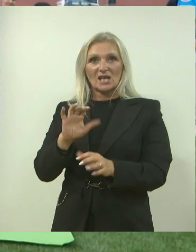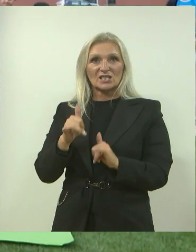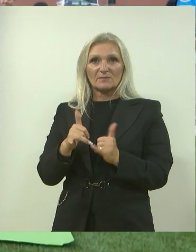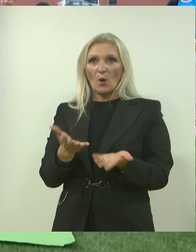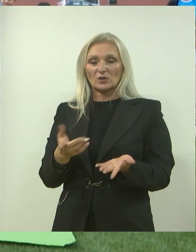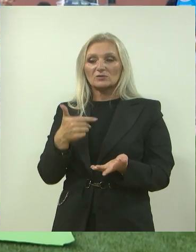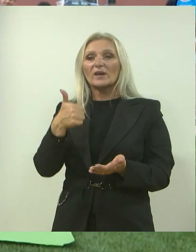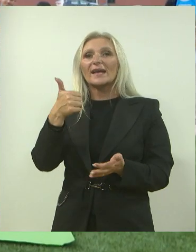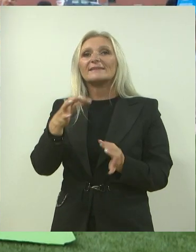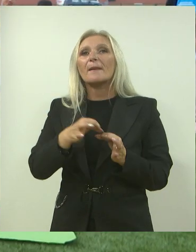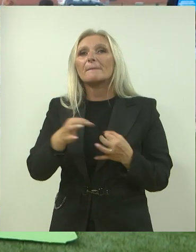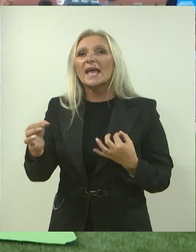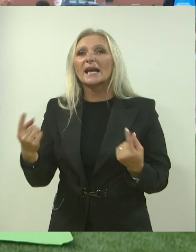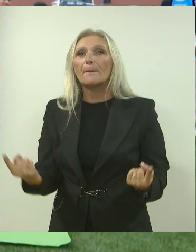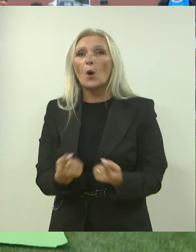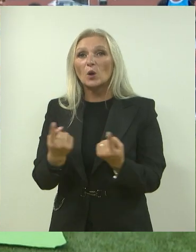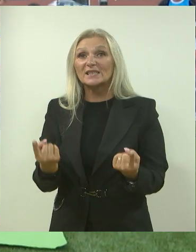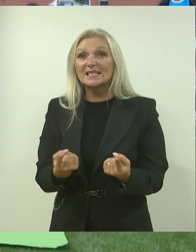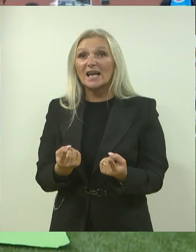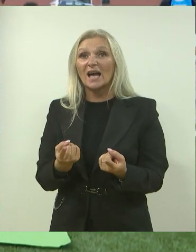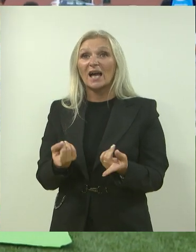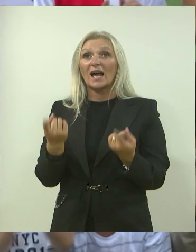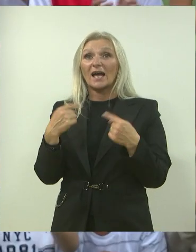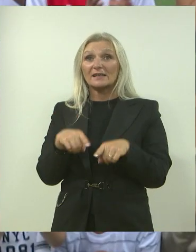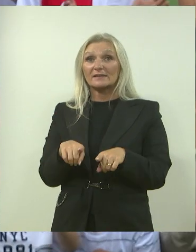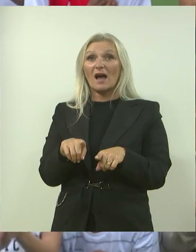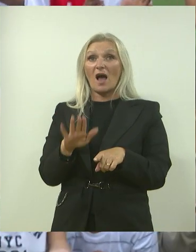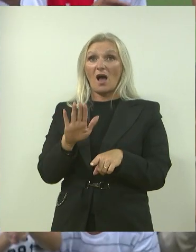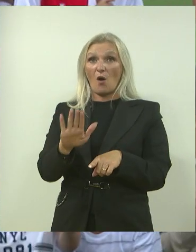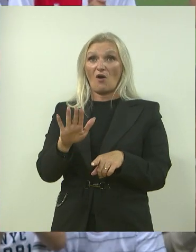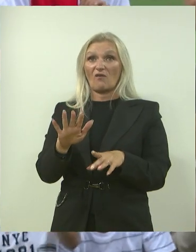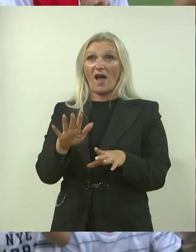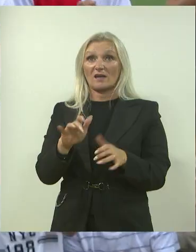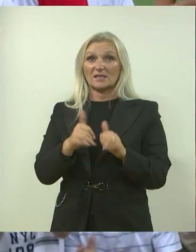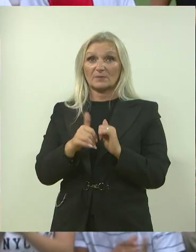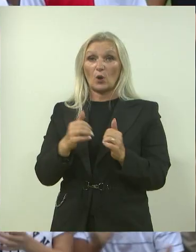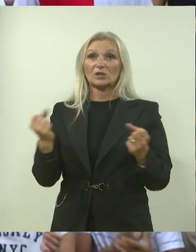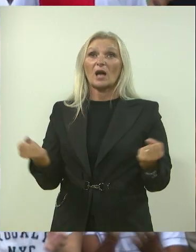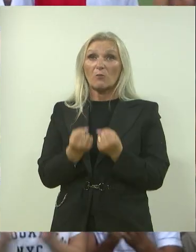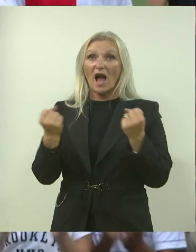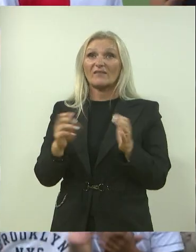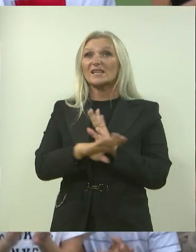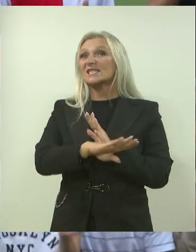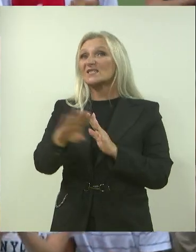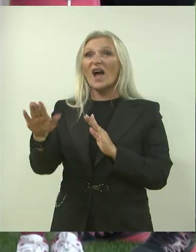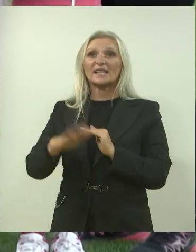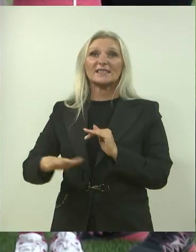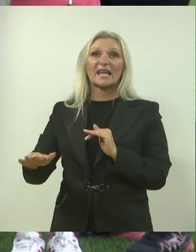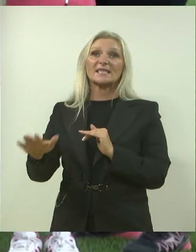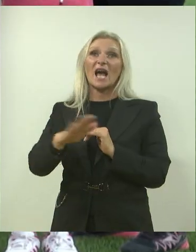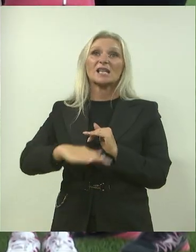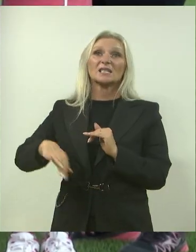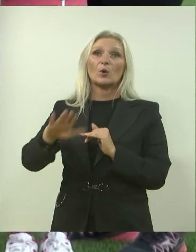od opet mjera, karika, poticaja da se i ovom granom sporta bave sva djeca s podućem Međumorske